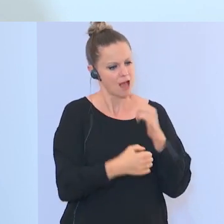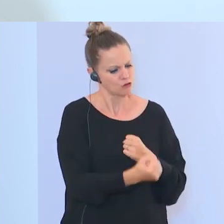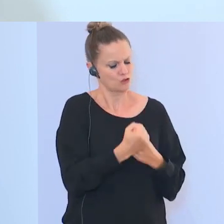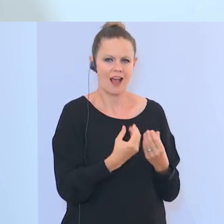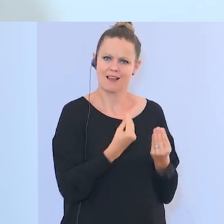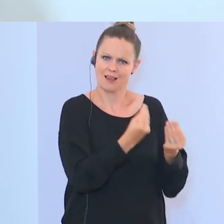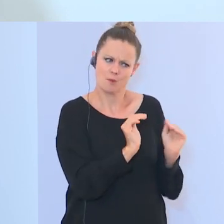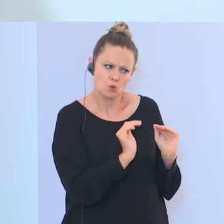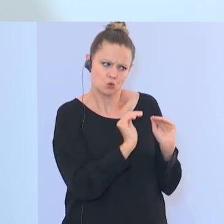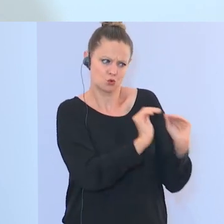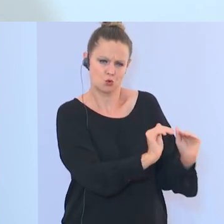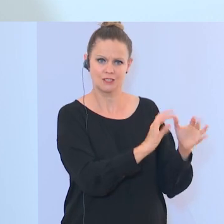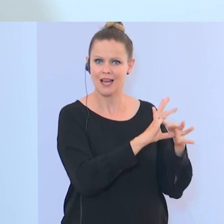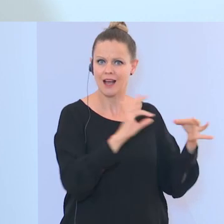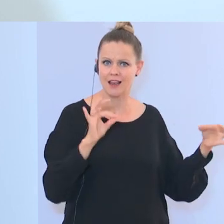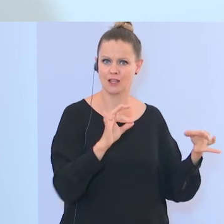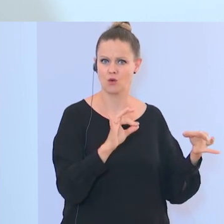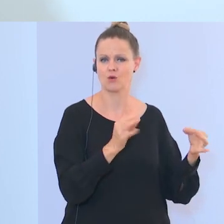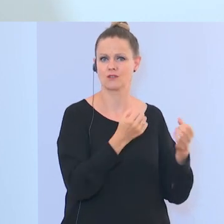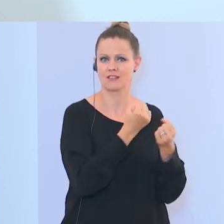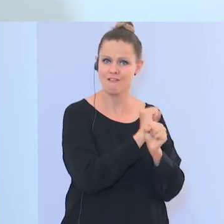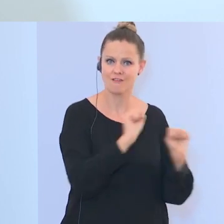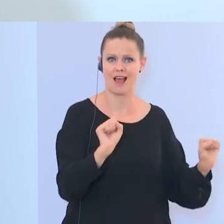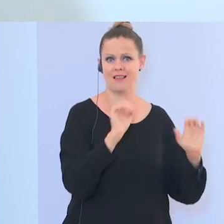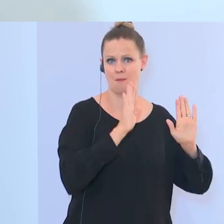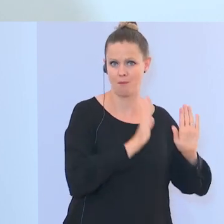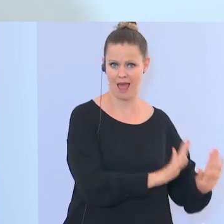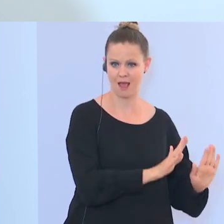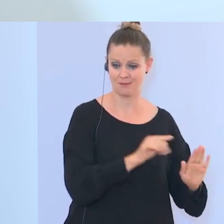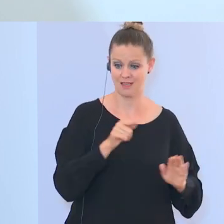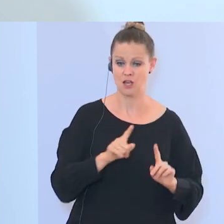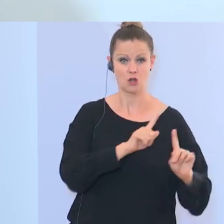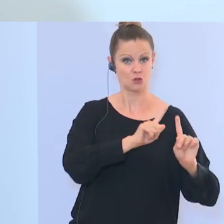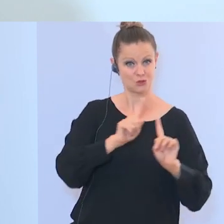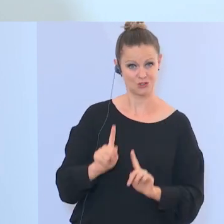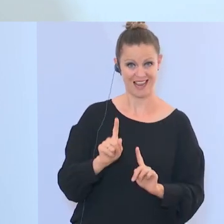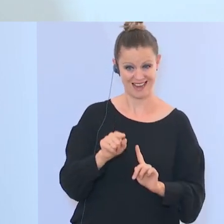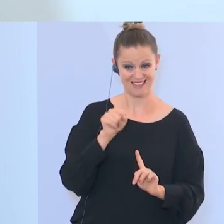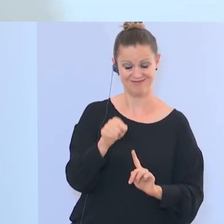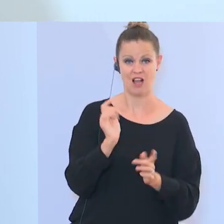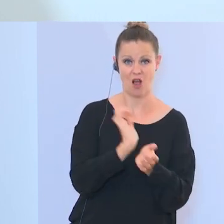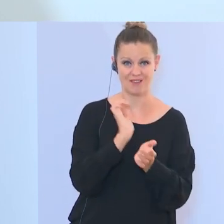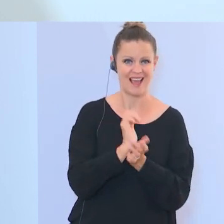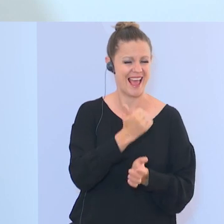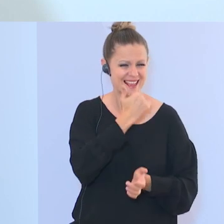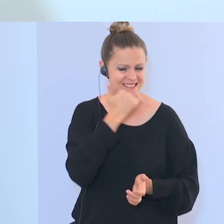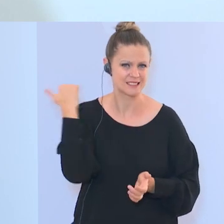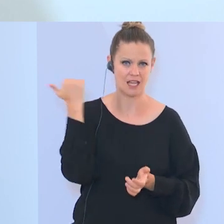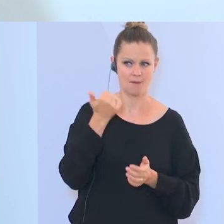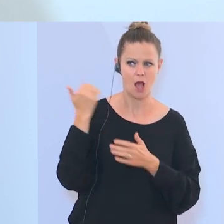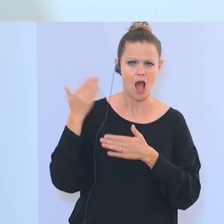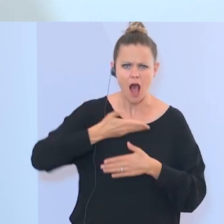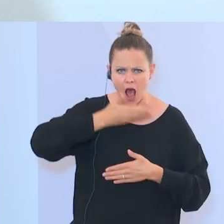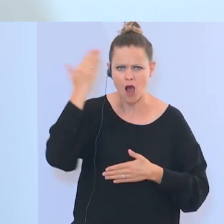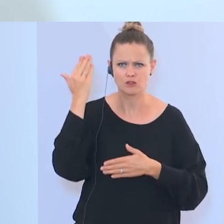werden und somit die Religionsfreiheit in Österreich gestärkt wird. Die Aufgabe dieser Stelle ist es, Extremismen, Ideologien, ausländische